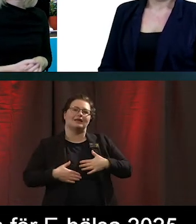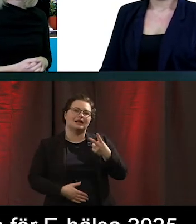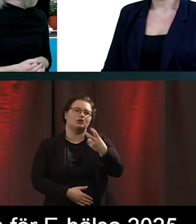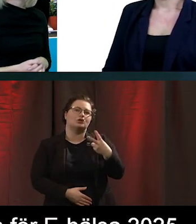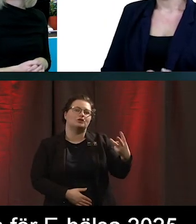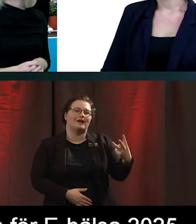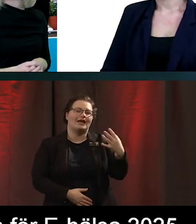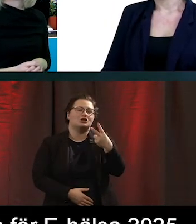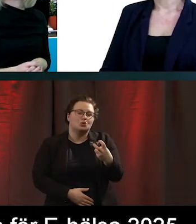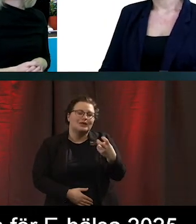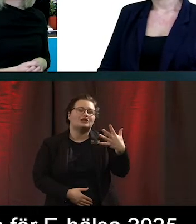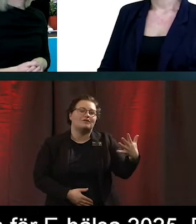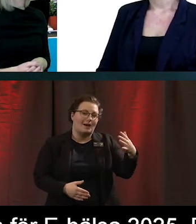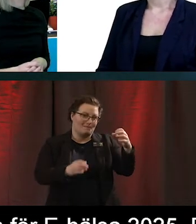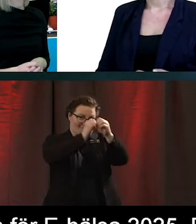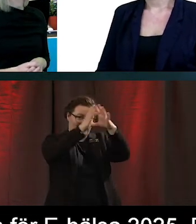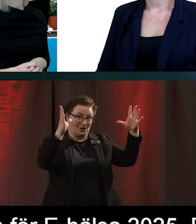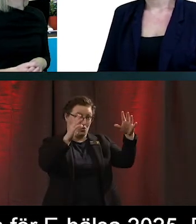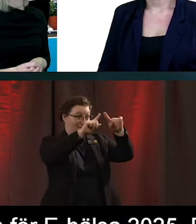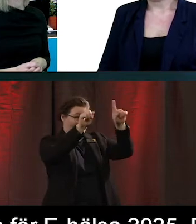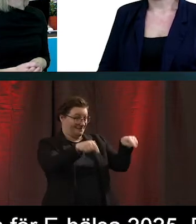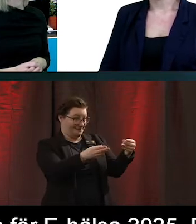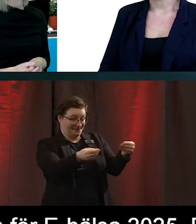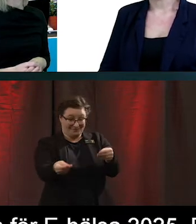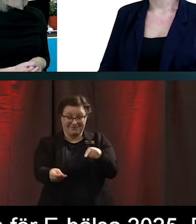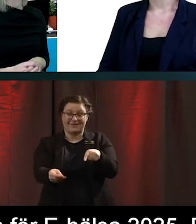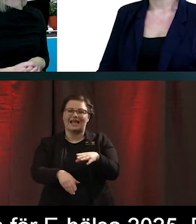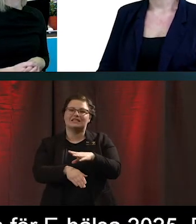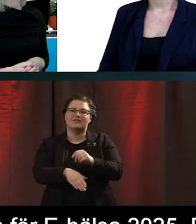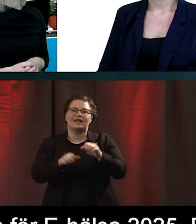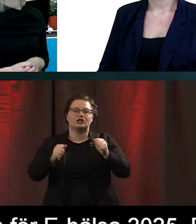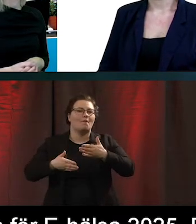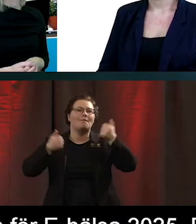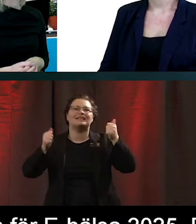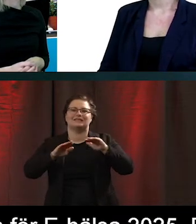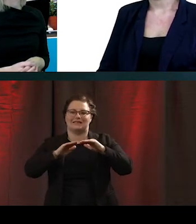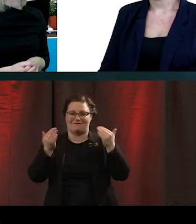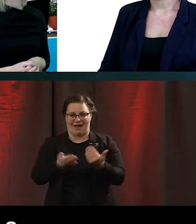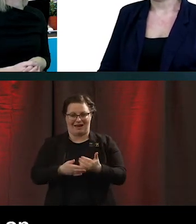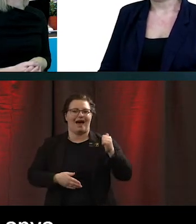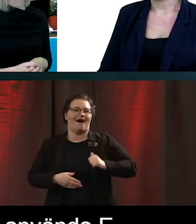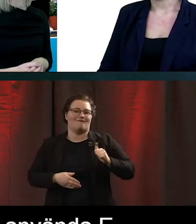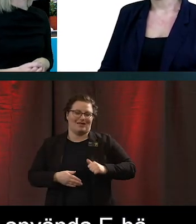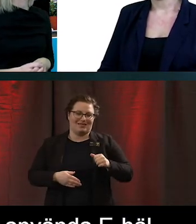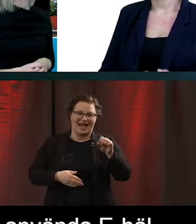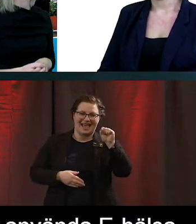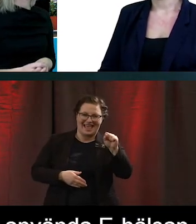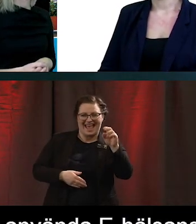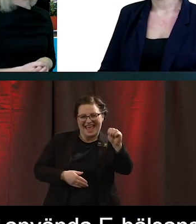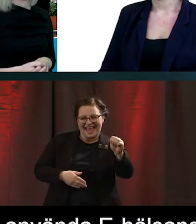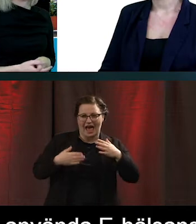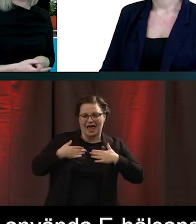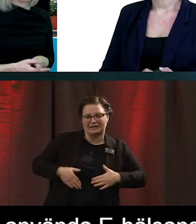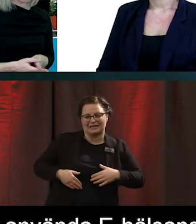Och den handlar om att Sverige ska vara bäst i världen på att använda e-hälsans och digitaliseringens möjligheter år 2025.